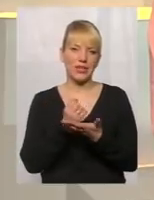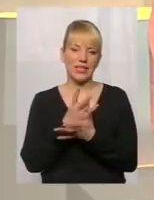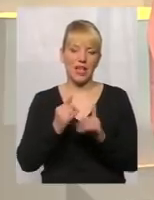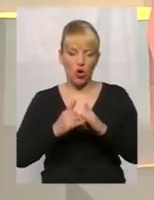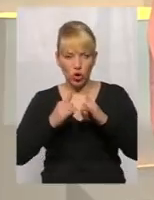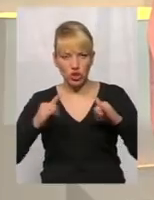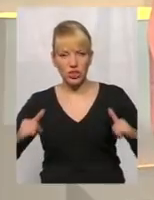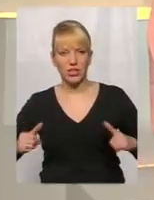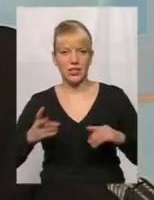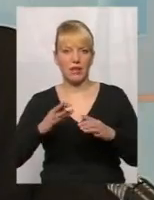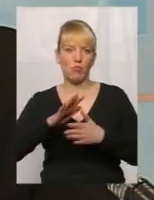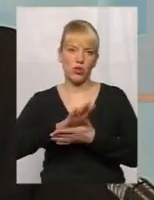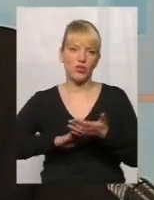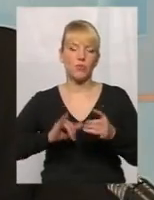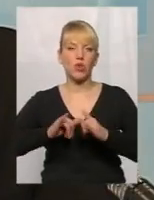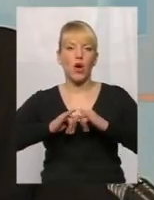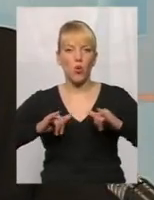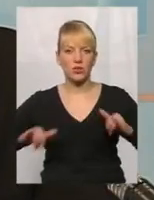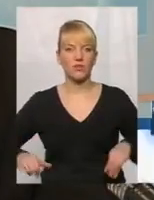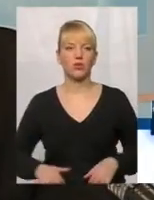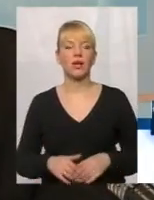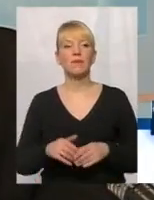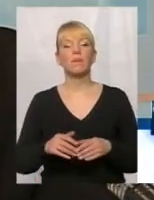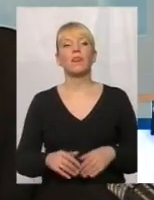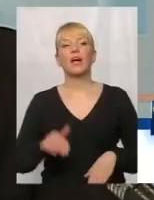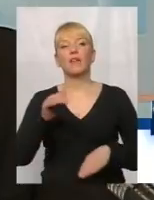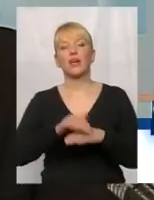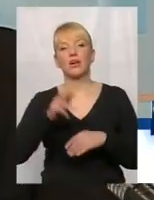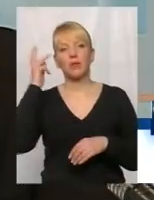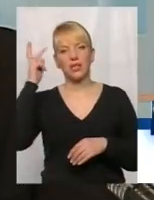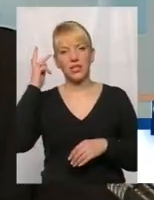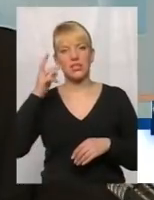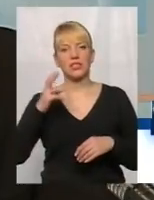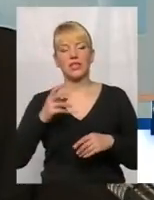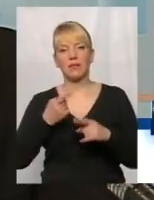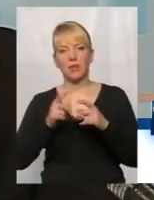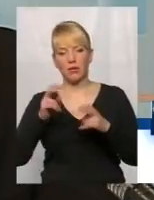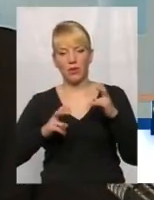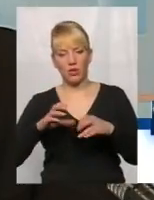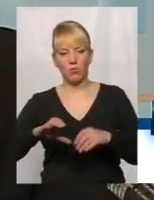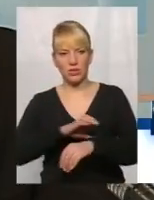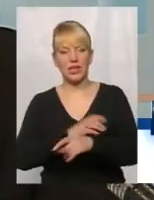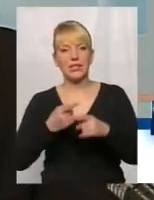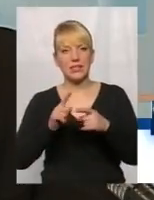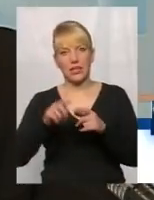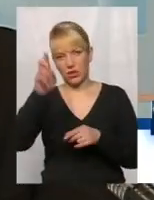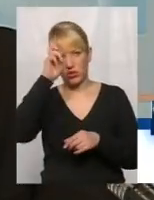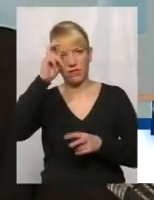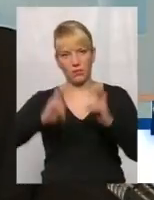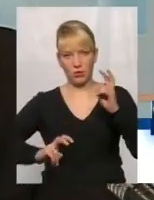в подальшому на розвитку? Фактично, Хмельницьке державне експерементально-протезне підприємство є державним підприємством,